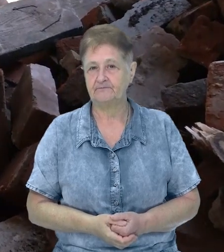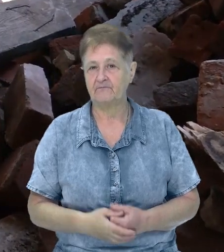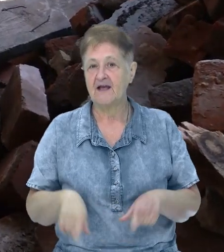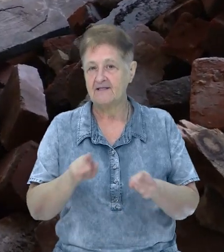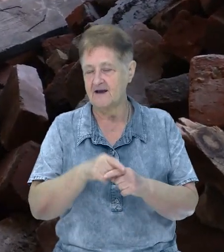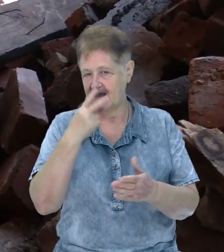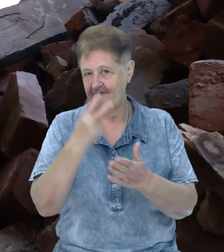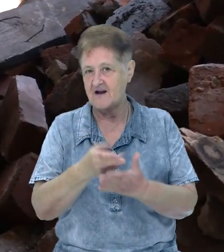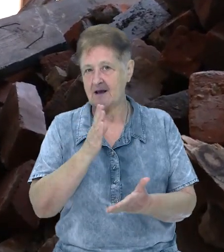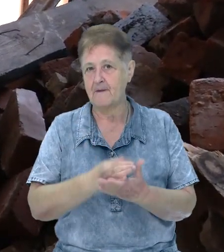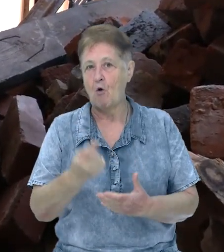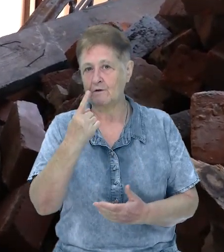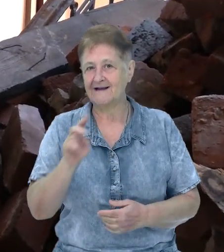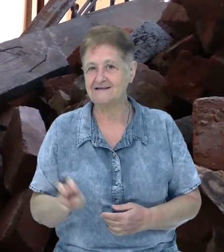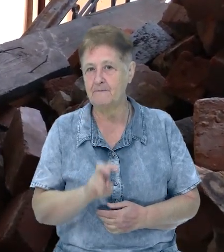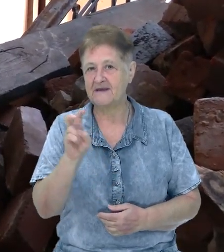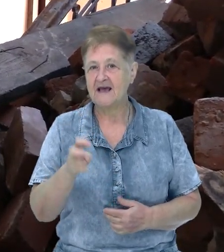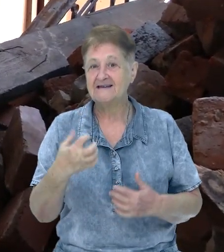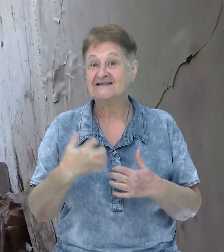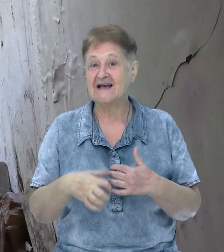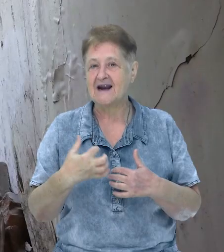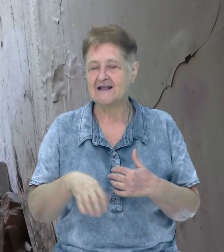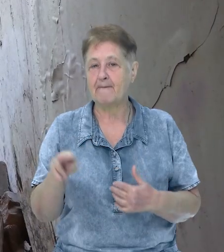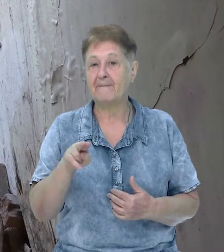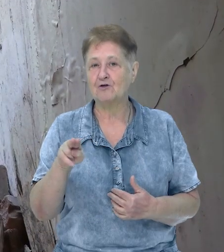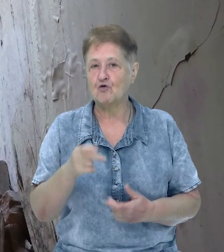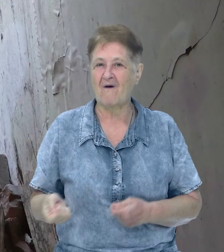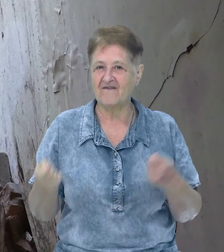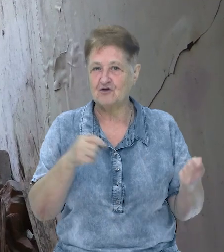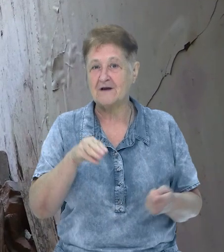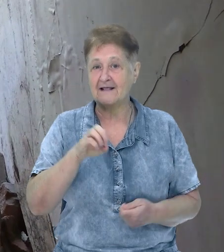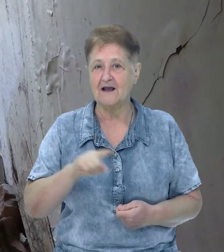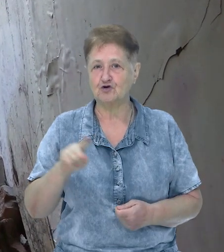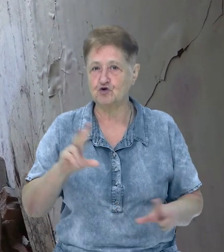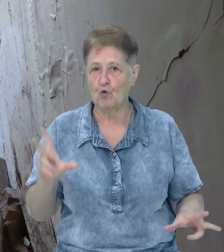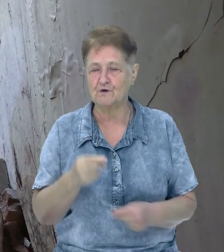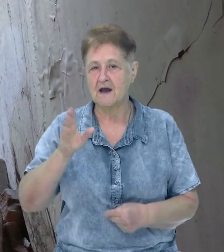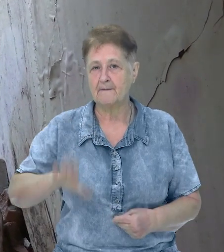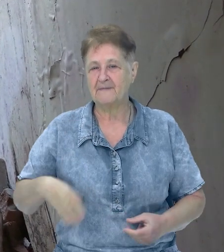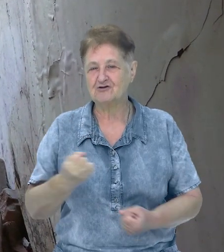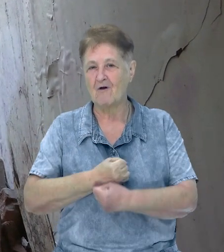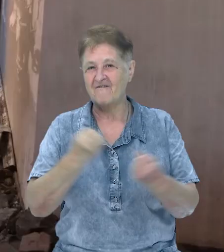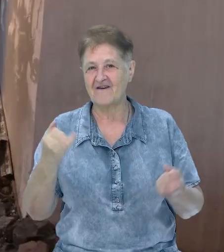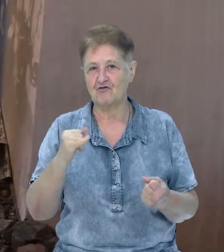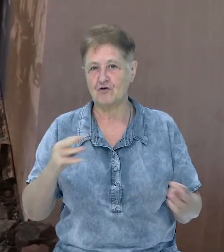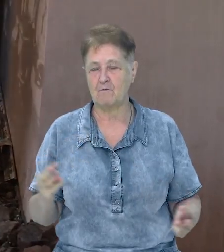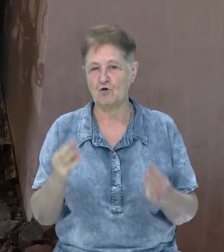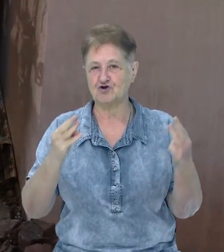Такий вигляд має один з під'їздів зсередини. Петро з сусідами виносять те, що вціліло після вибуху і пожежі.